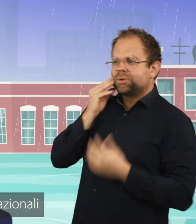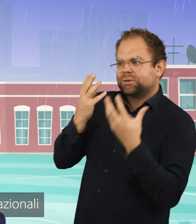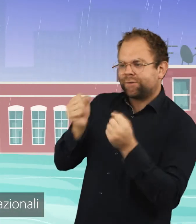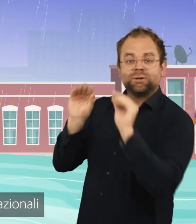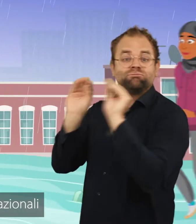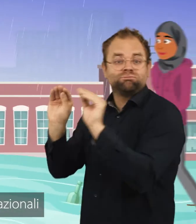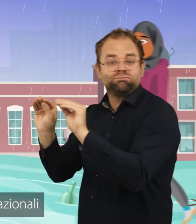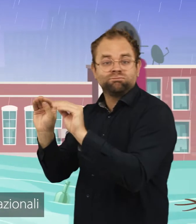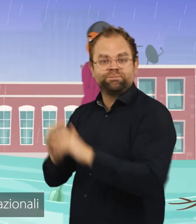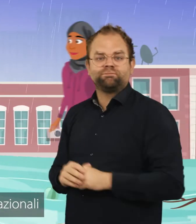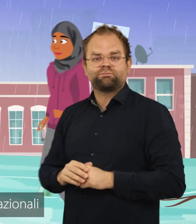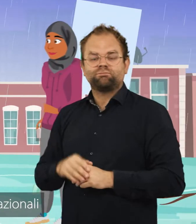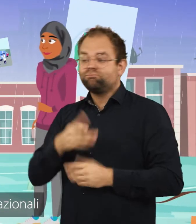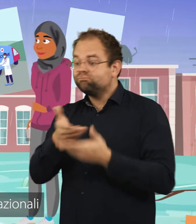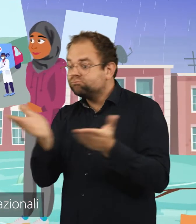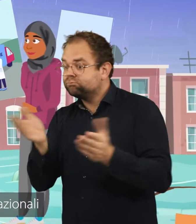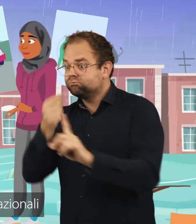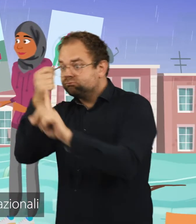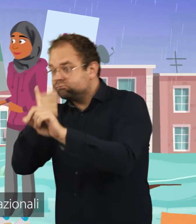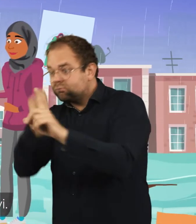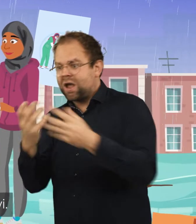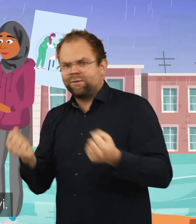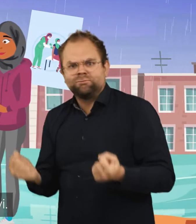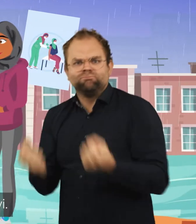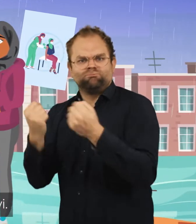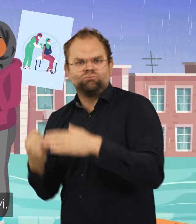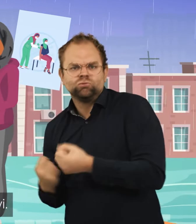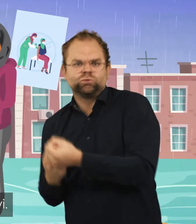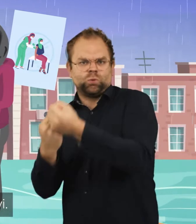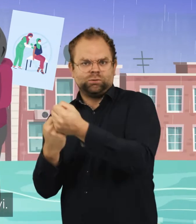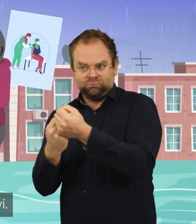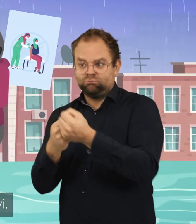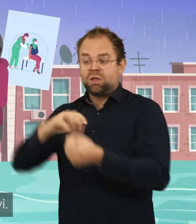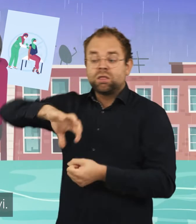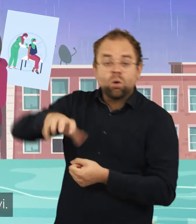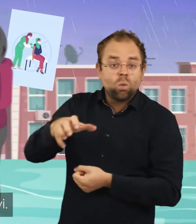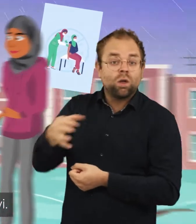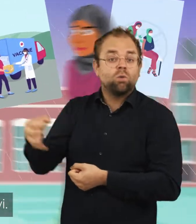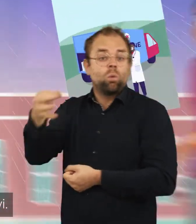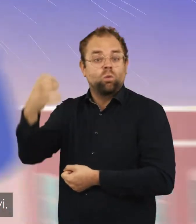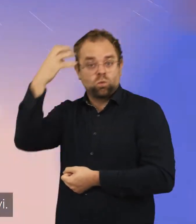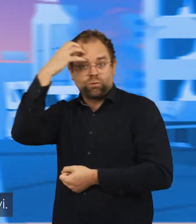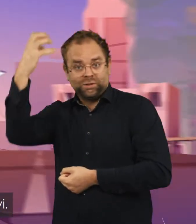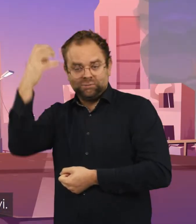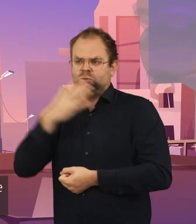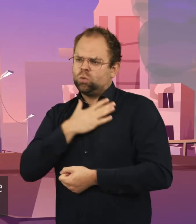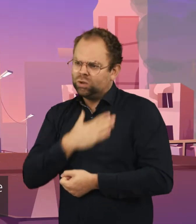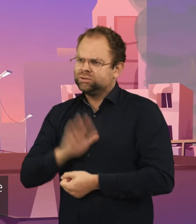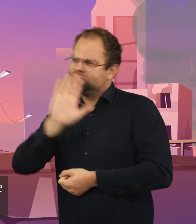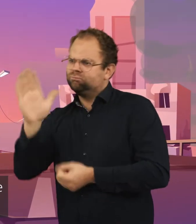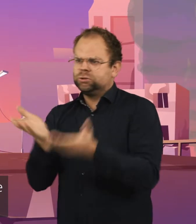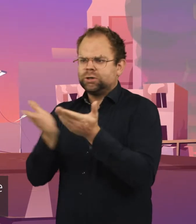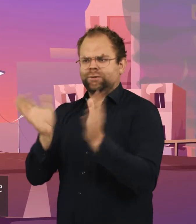vissuta. Rafforzano le campagne di advocacy con i governi nazionali e locali per assicurare che i servizi siano inclusivi.